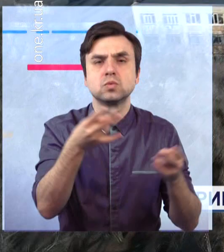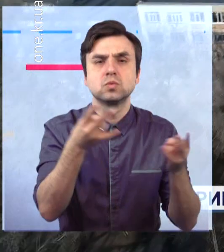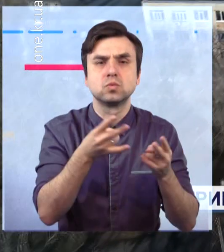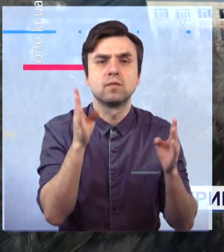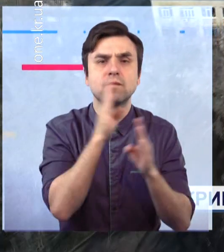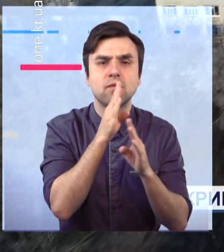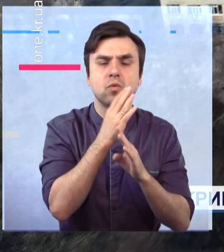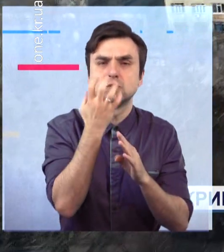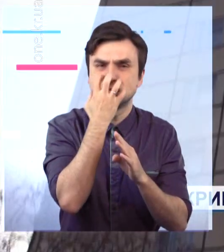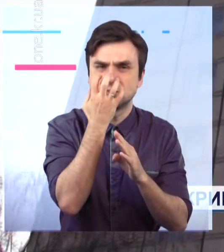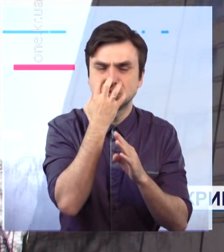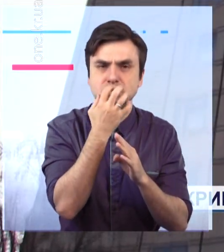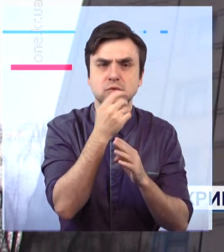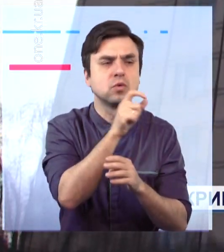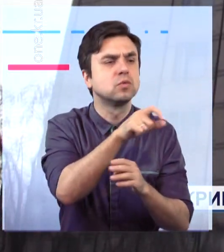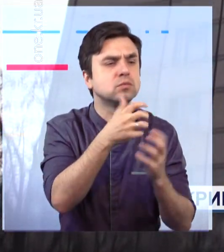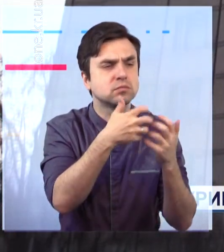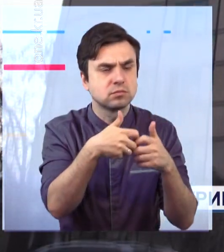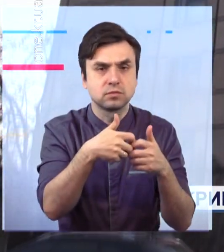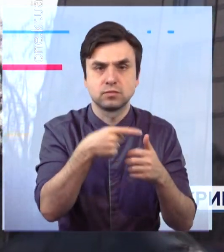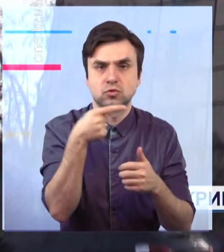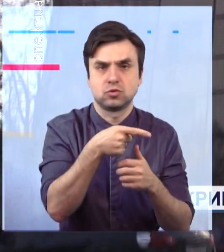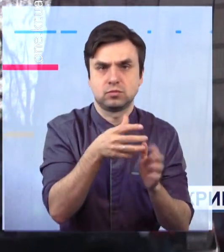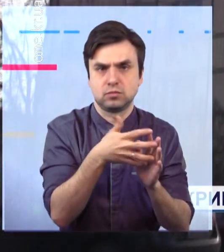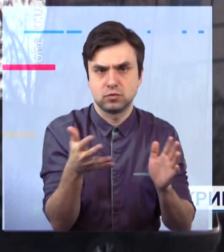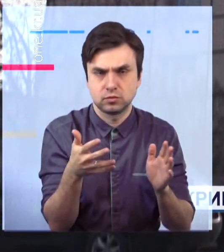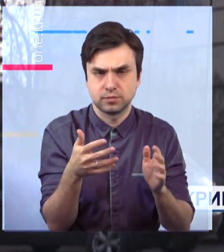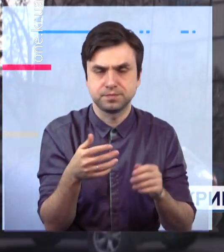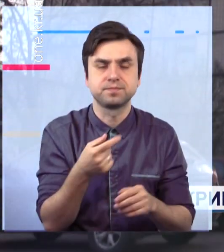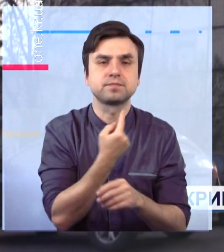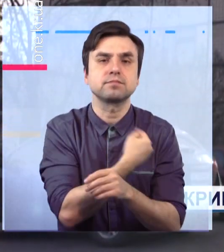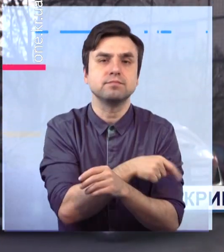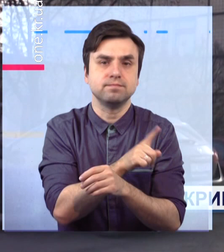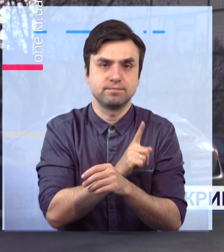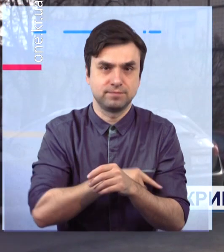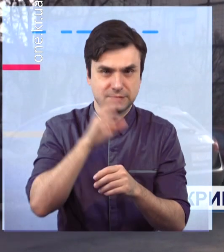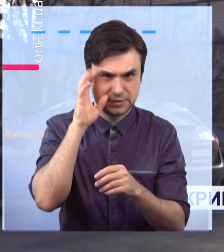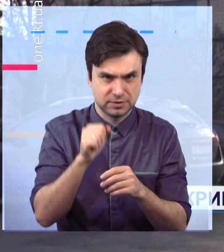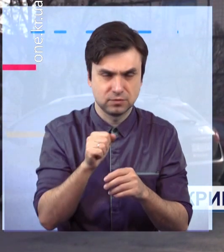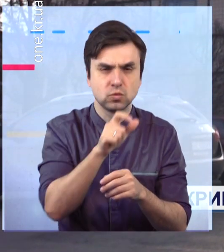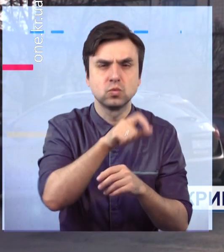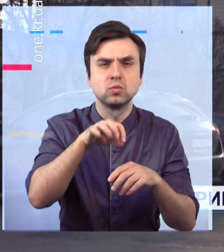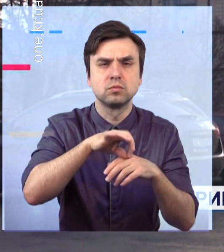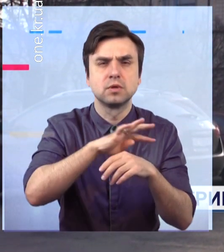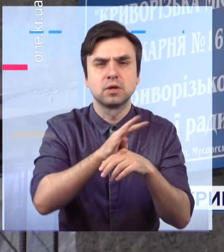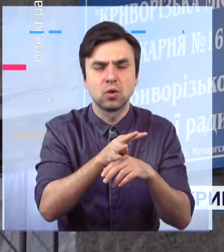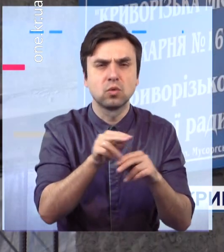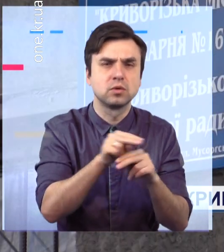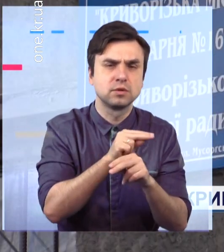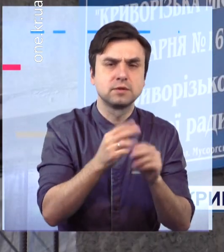більше тисячі. У стаціонарних відділеннях опорних ковідних лікарень лікуються 906 хворих. І на